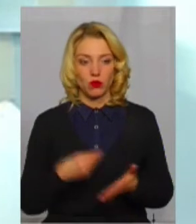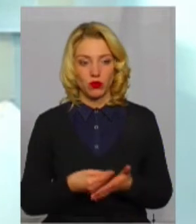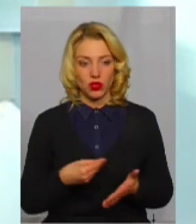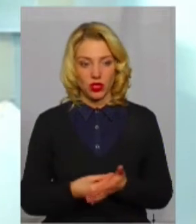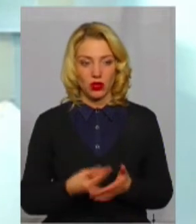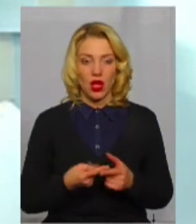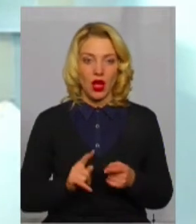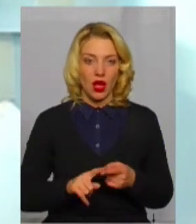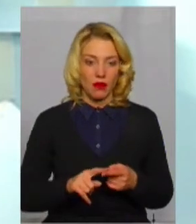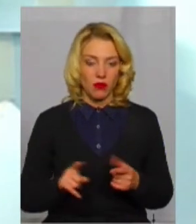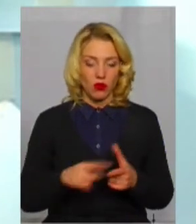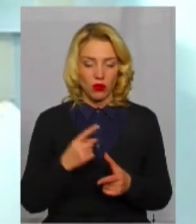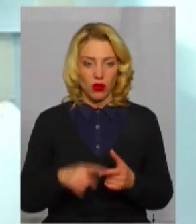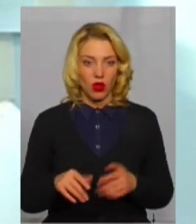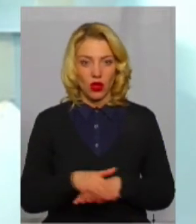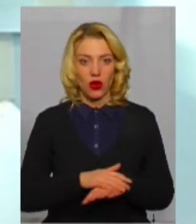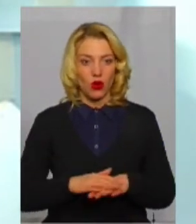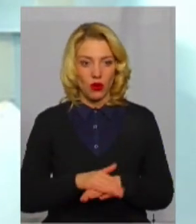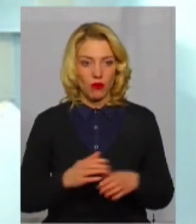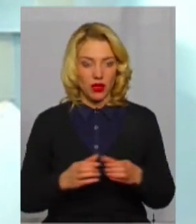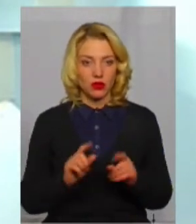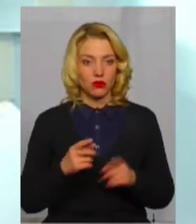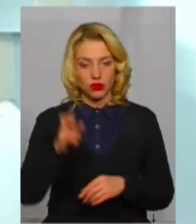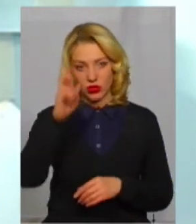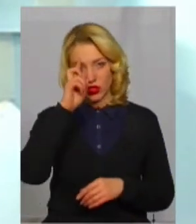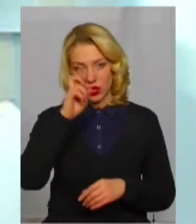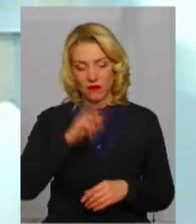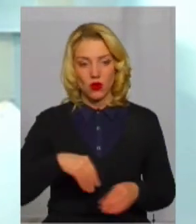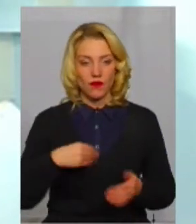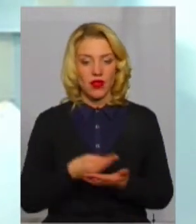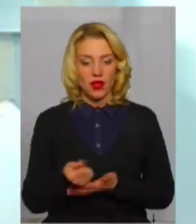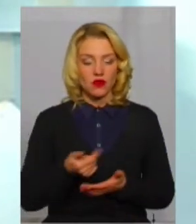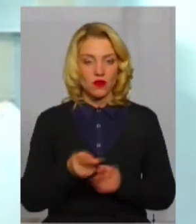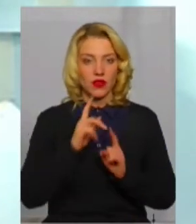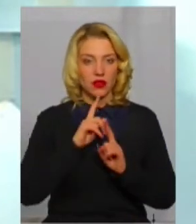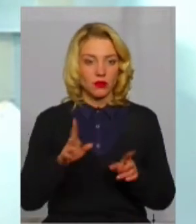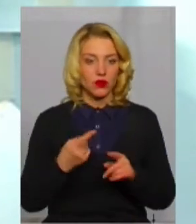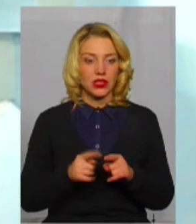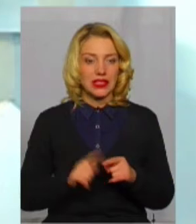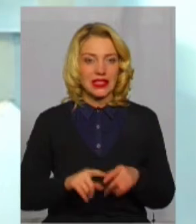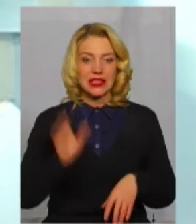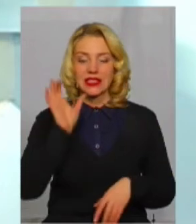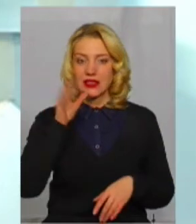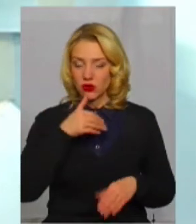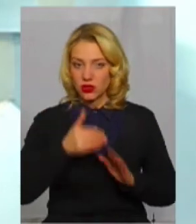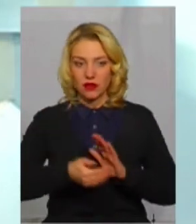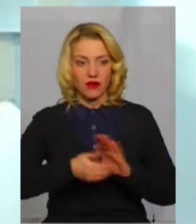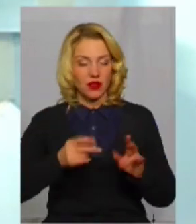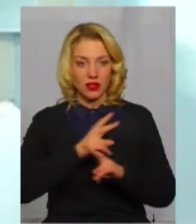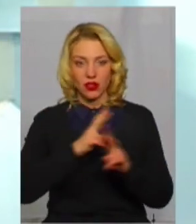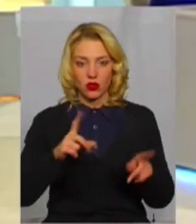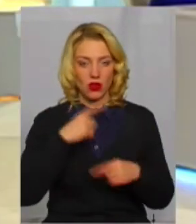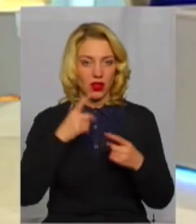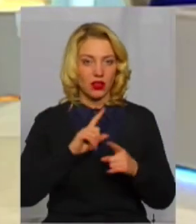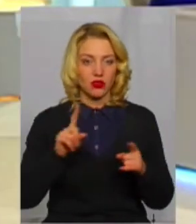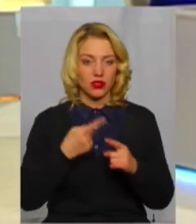або громади, тому що державного фінансування не буде. Звичайно, це дуже серйозний виклик. Ніхто не каже,